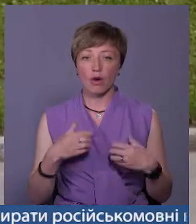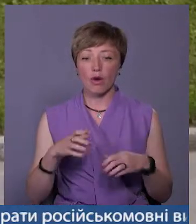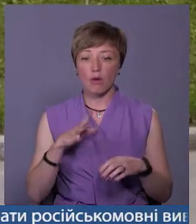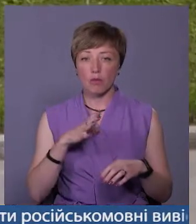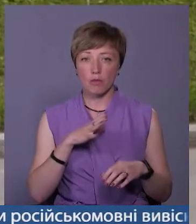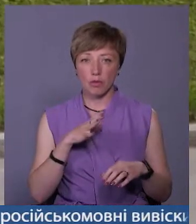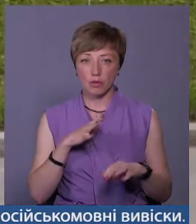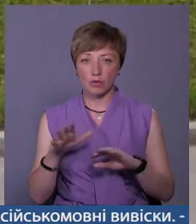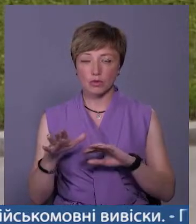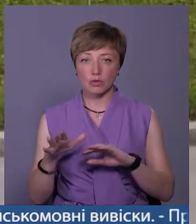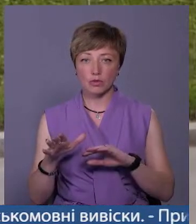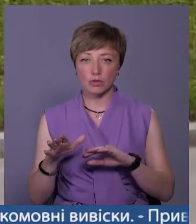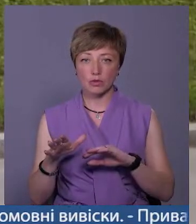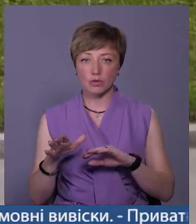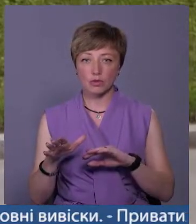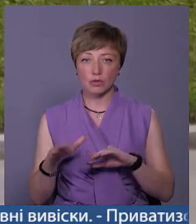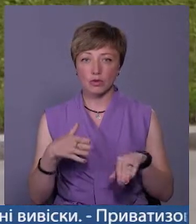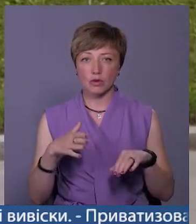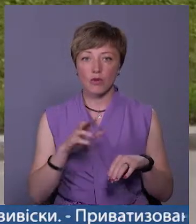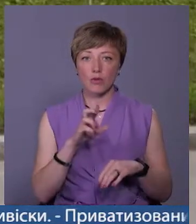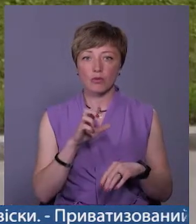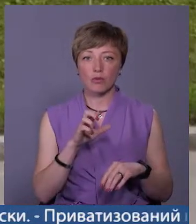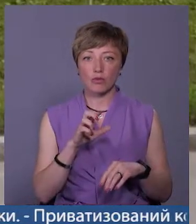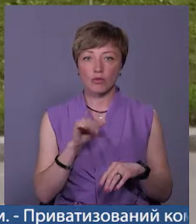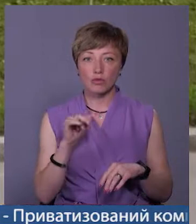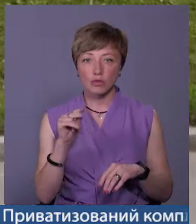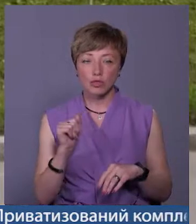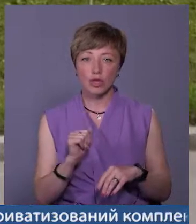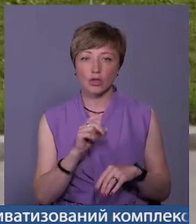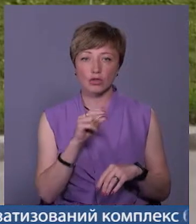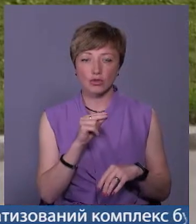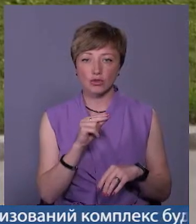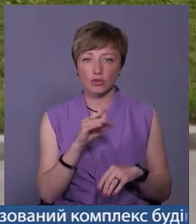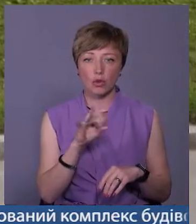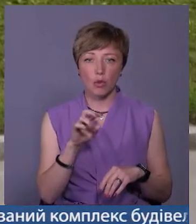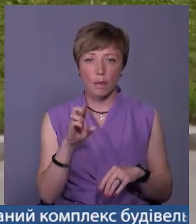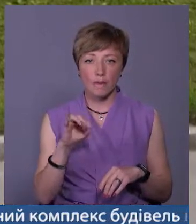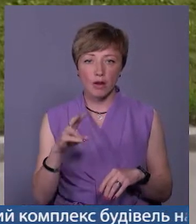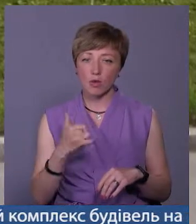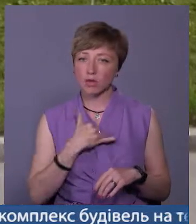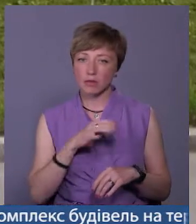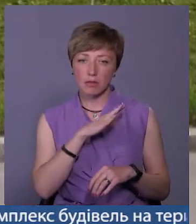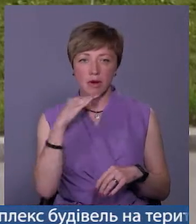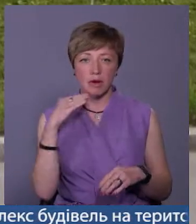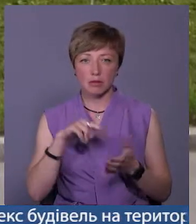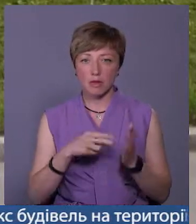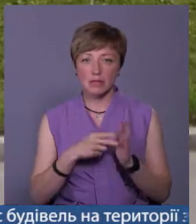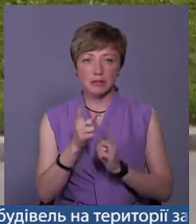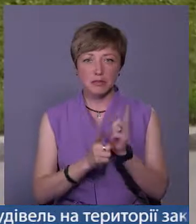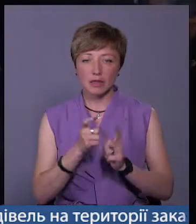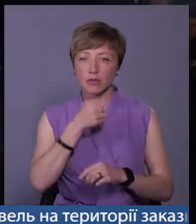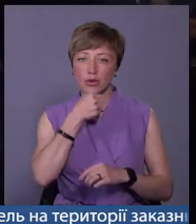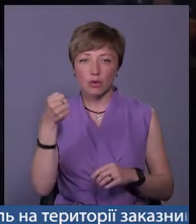Чорнобиль, потім вже була Буча, був Ірпінь. У нас дуже було багато планів. Він дуже змінився, він дуже